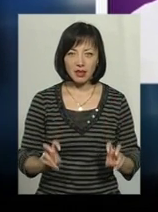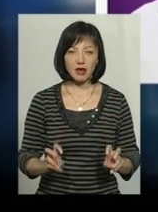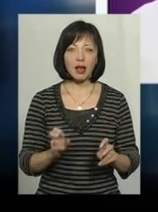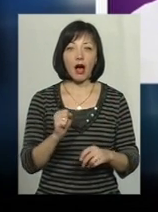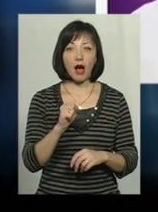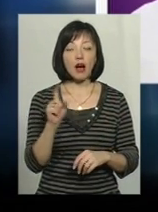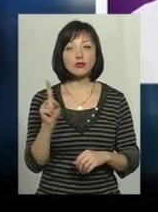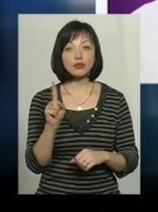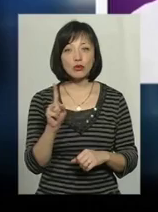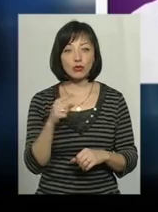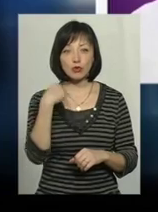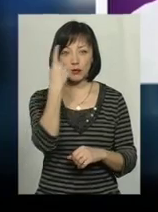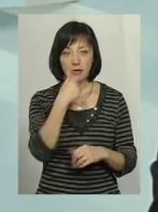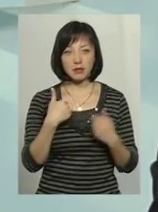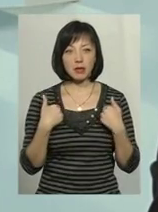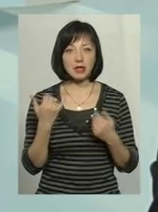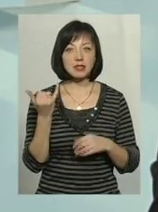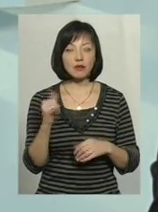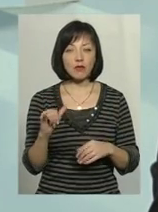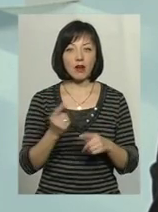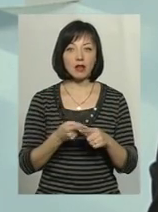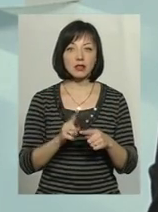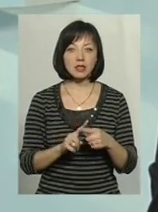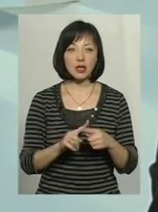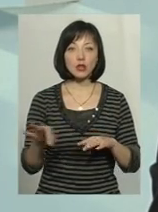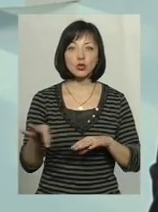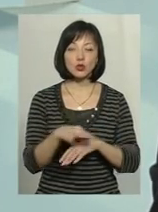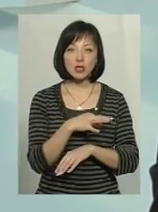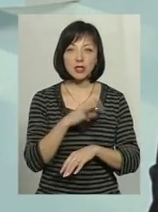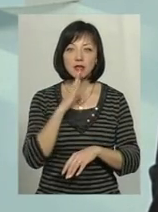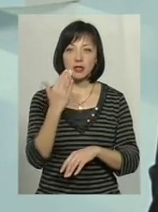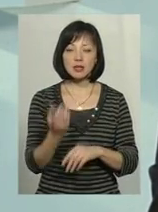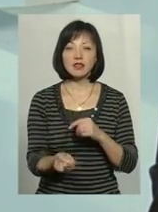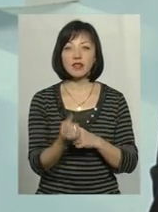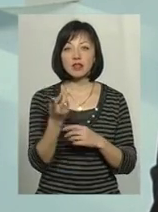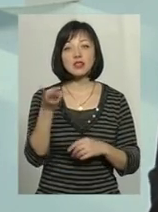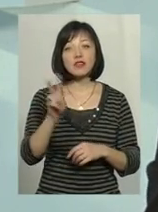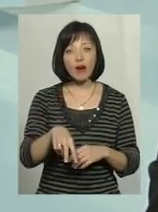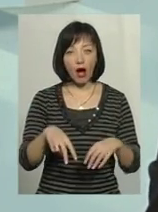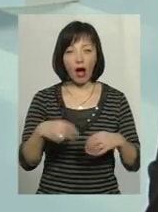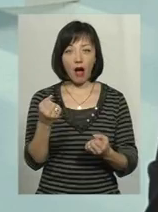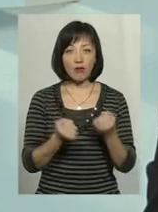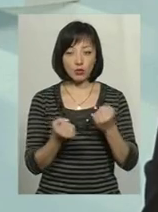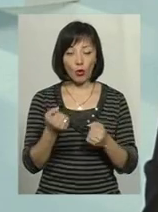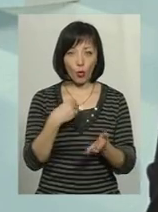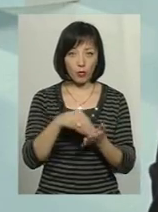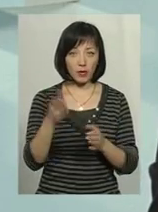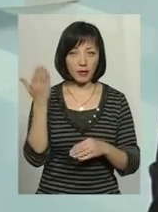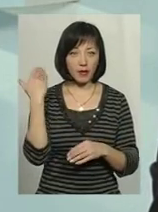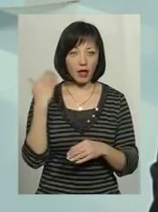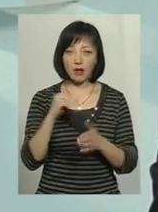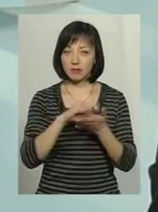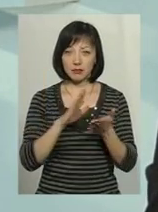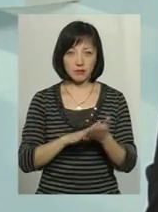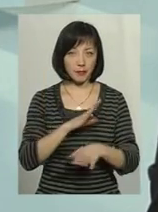Але, що особисто мене здивувало, це, по-перше, в дружини з'явилися два авто, які вона купила ще до того, вона їх не